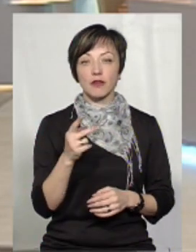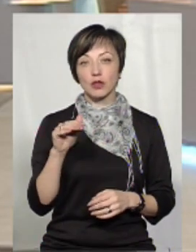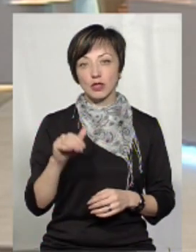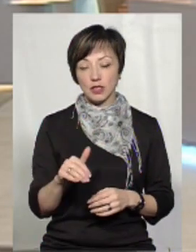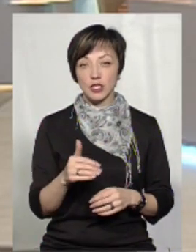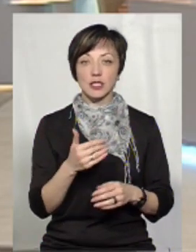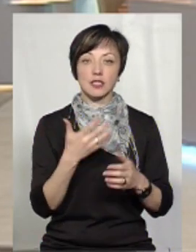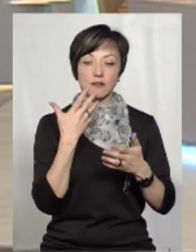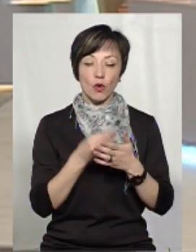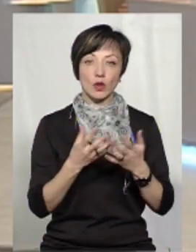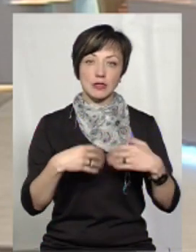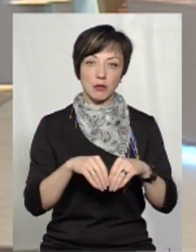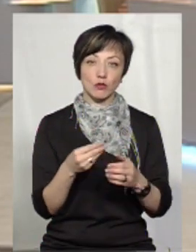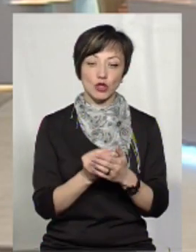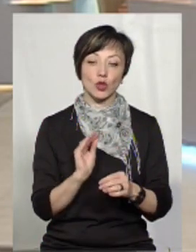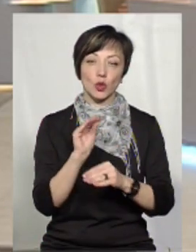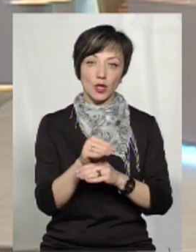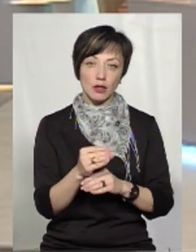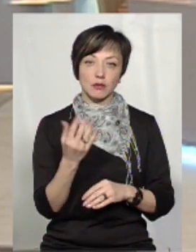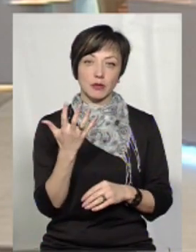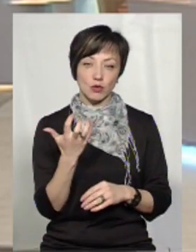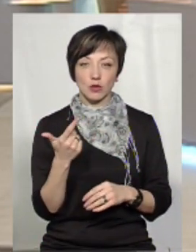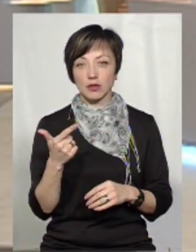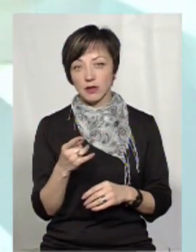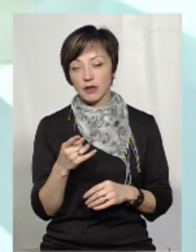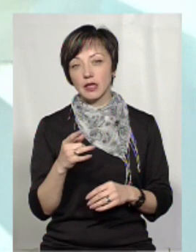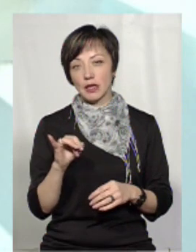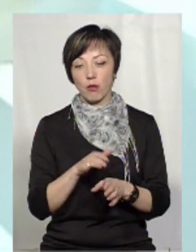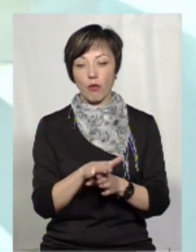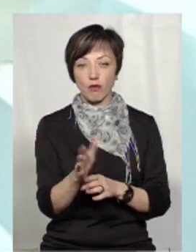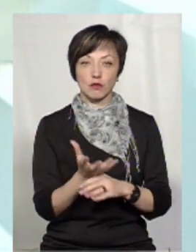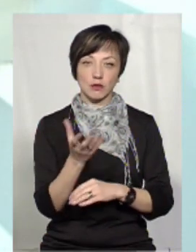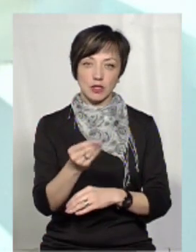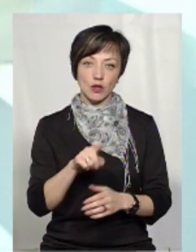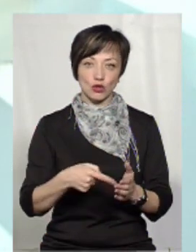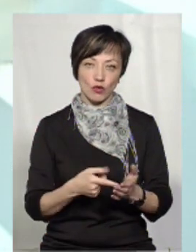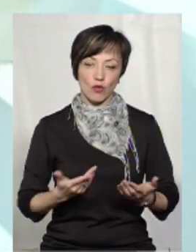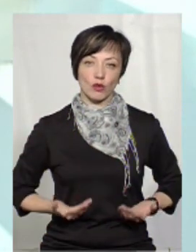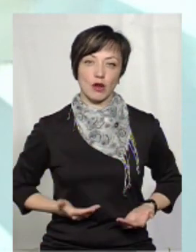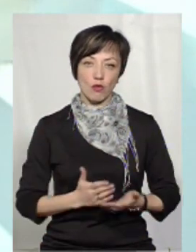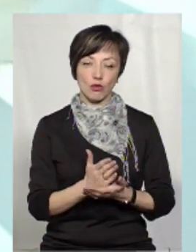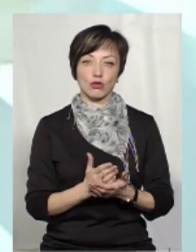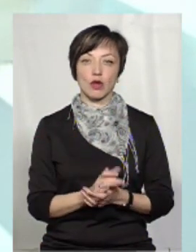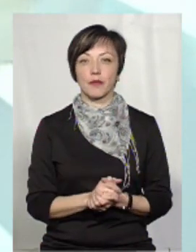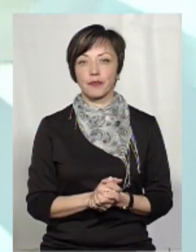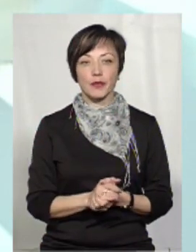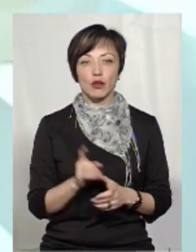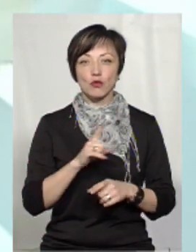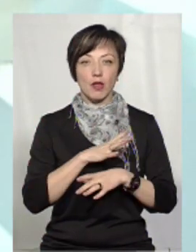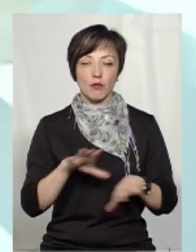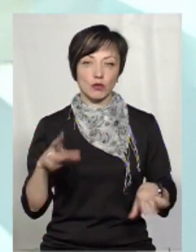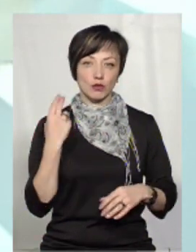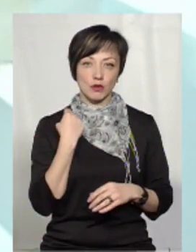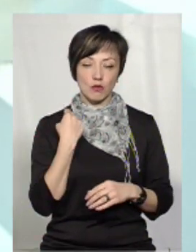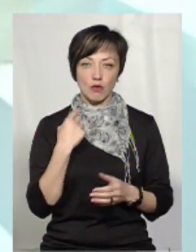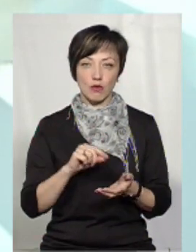тисячі. Тобто, свого сімейного бюджету вона ще повинна відповідну суму додавити під субсидію і повністю розрахуватися за житлово-комунальні послуги, щоб в неї не було